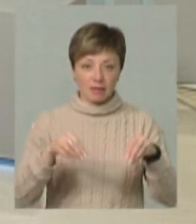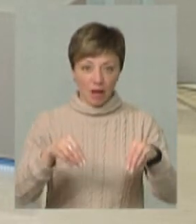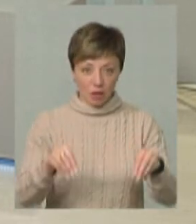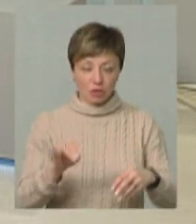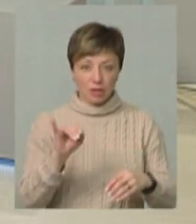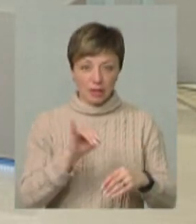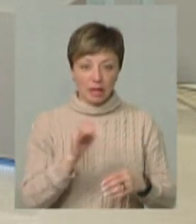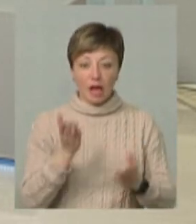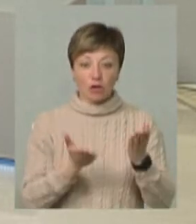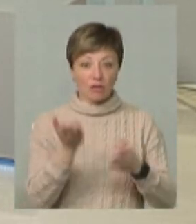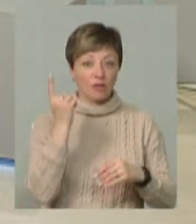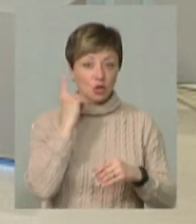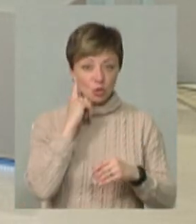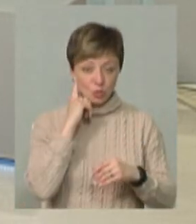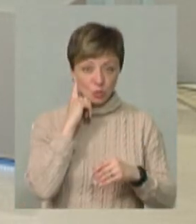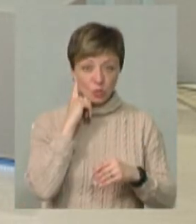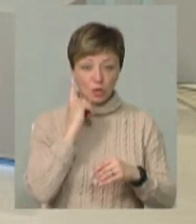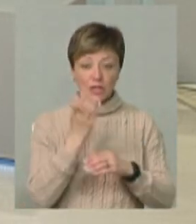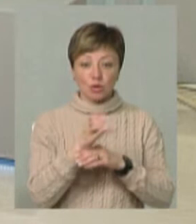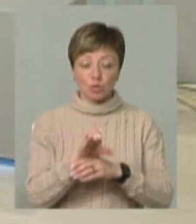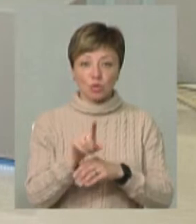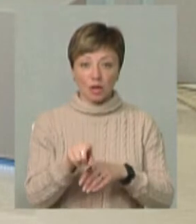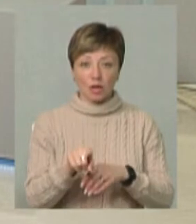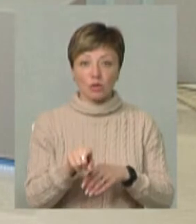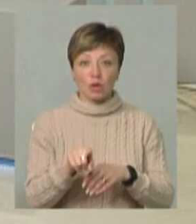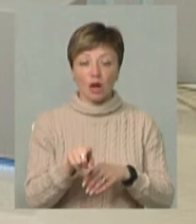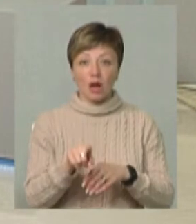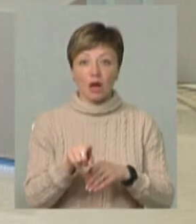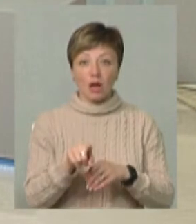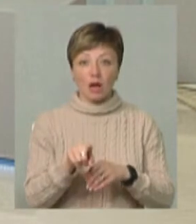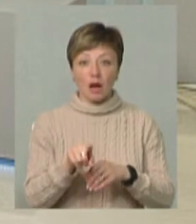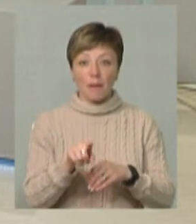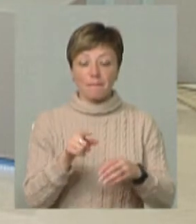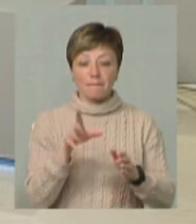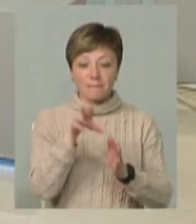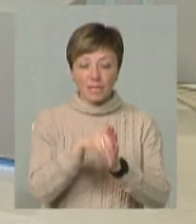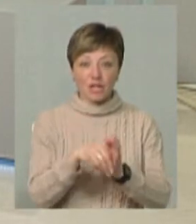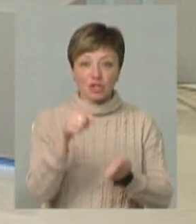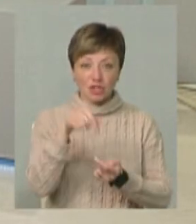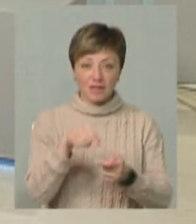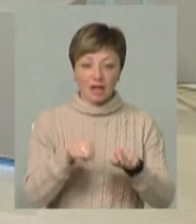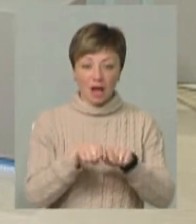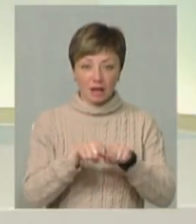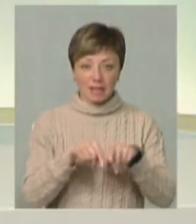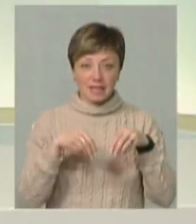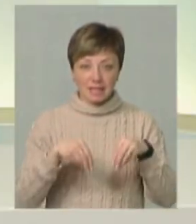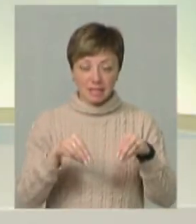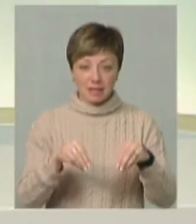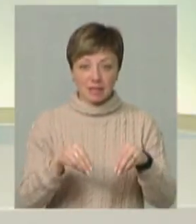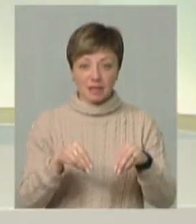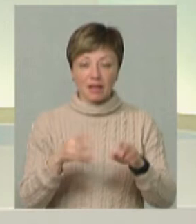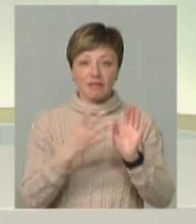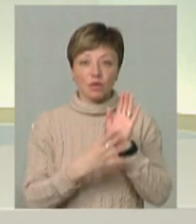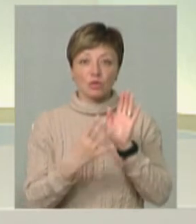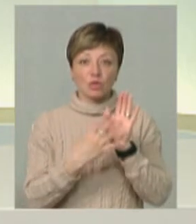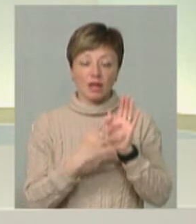І якщо ви чули, от із сюжету, власне, приживленість таких сієнців практично